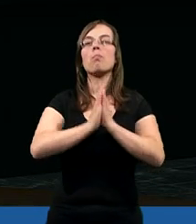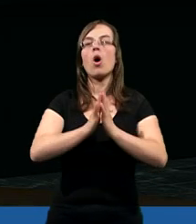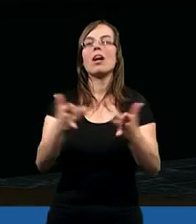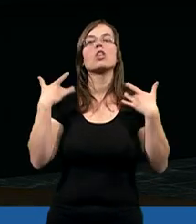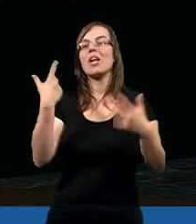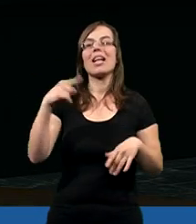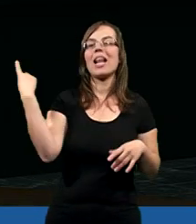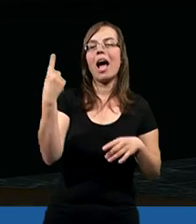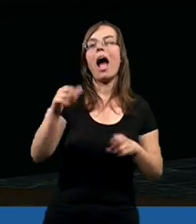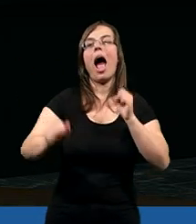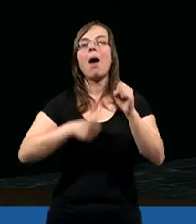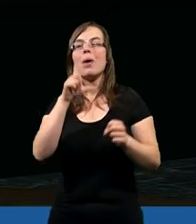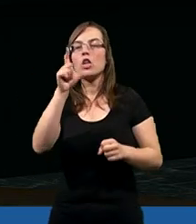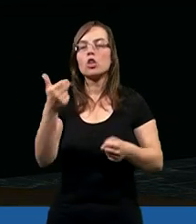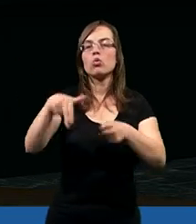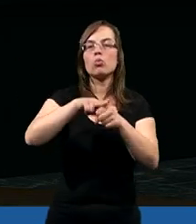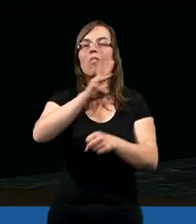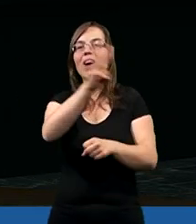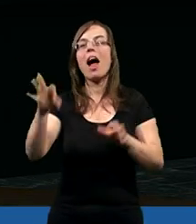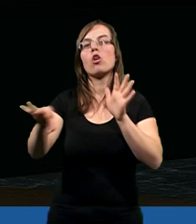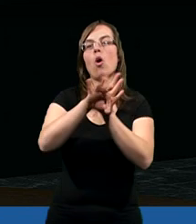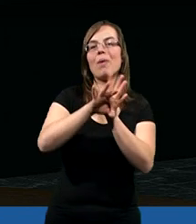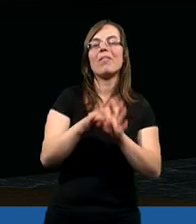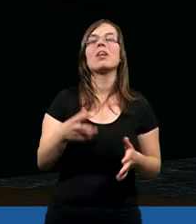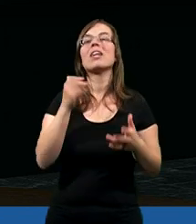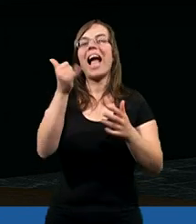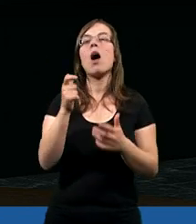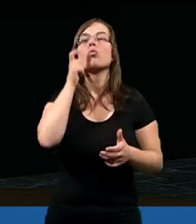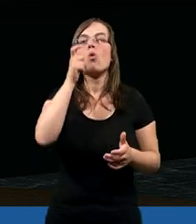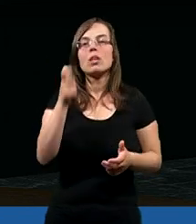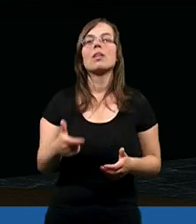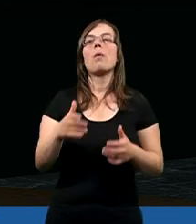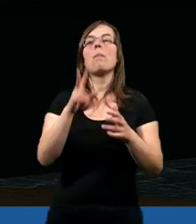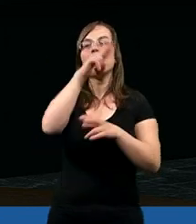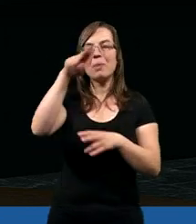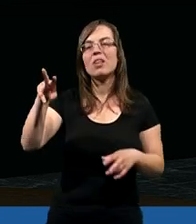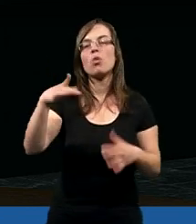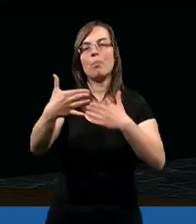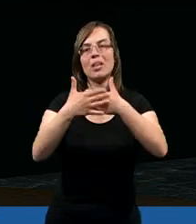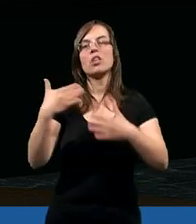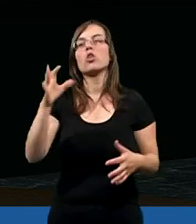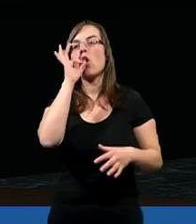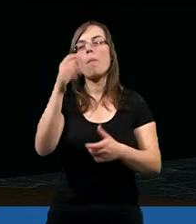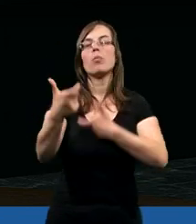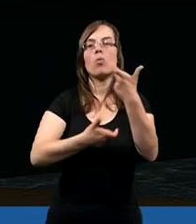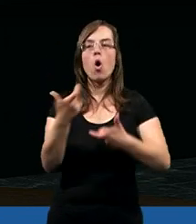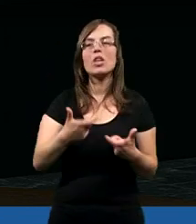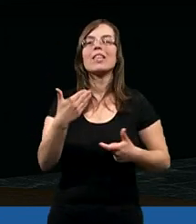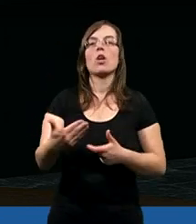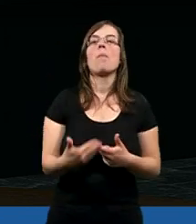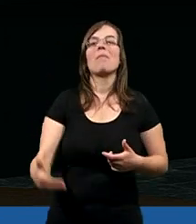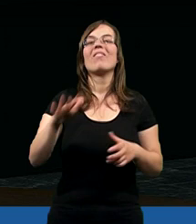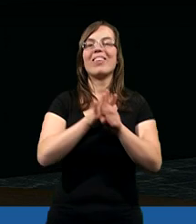wśród pogan życie nienaganne, aby ci, którzy was obmawiają jako złoczyńców, przypatrując się bliżej dobrym